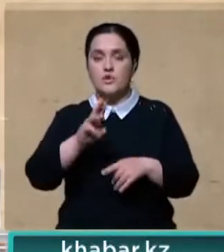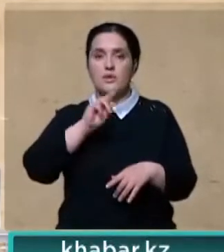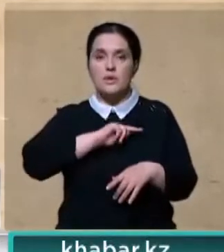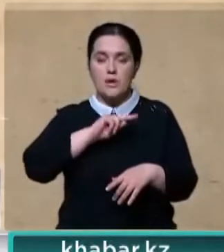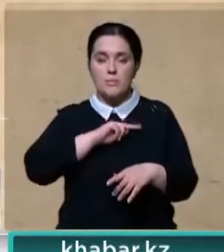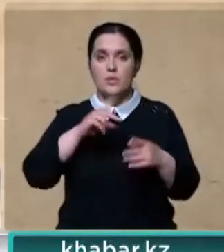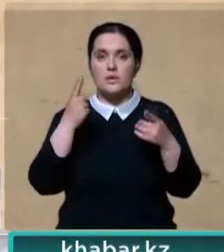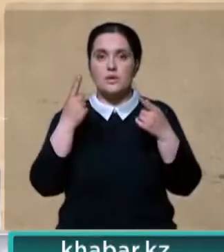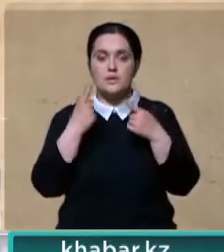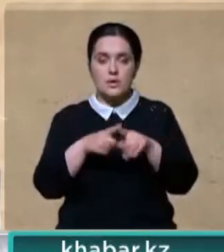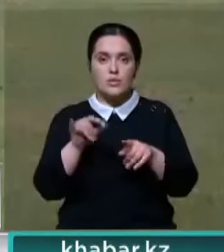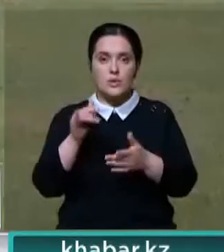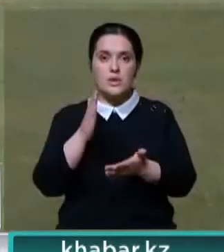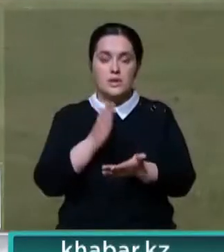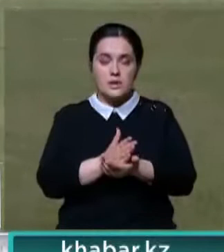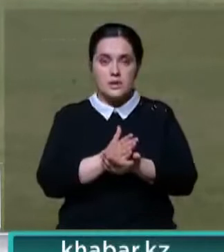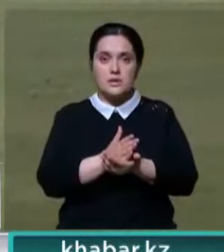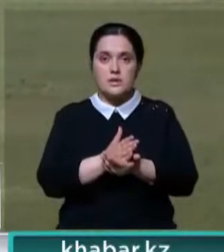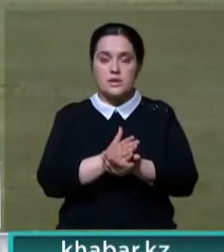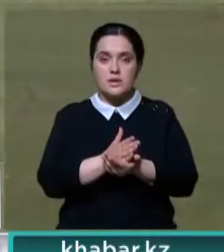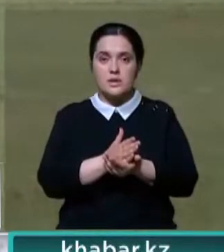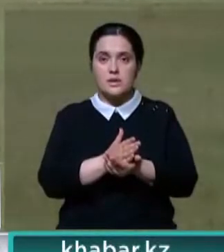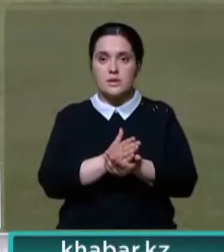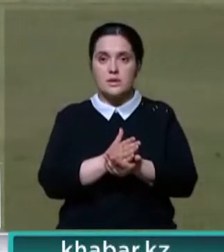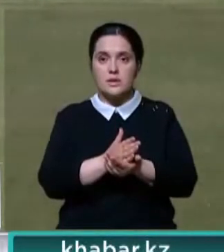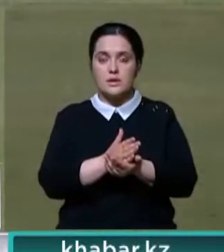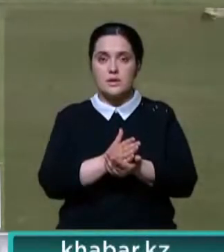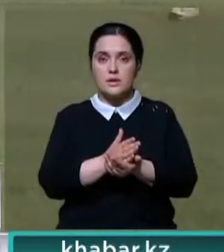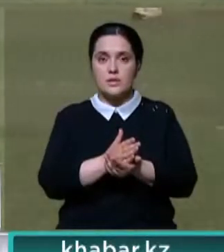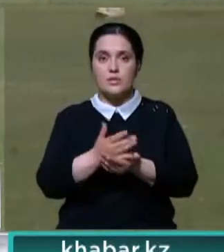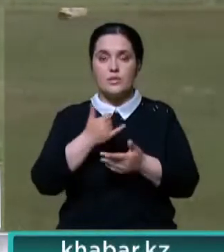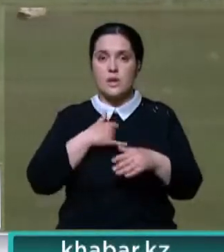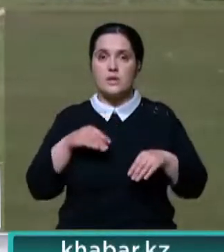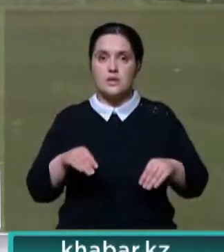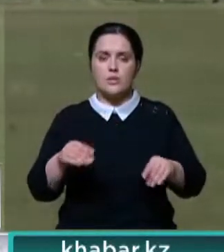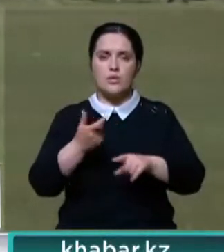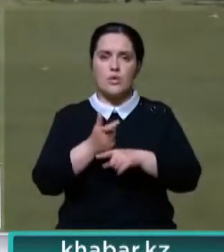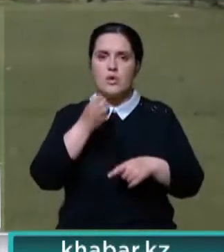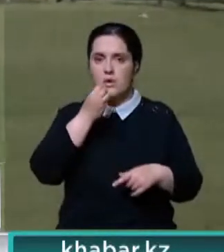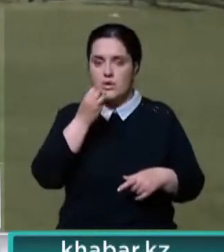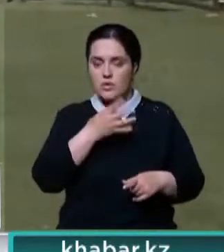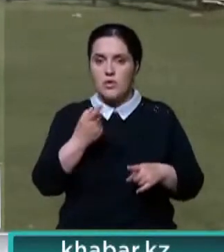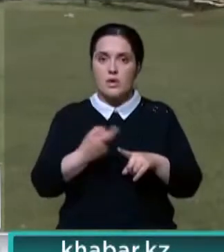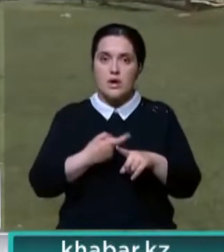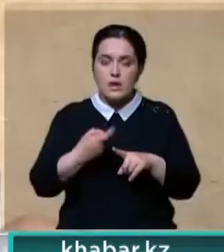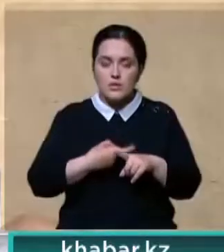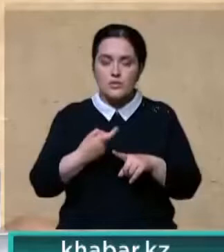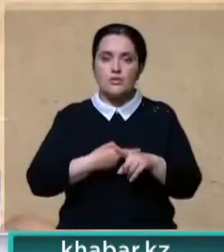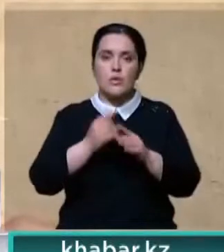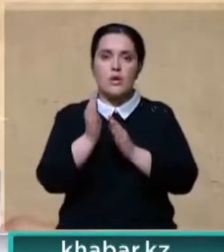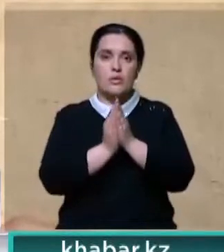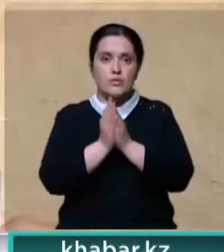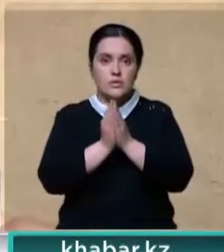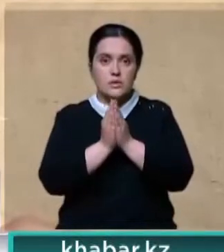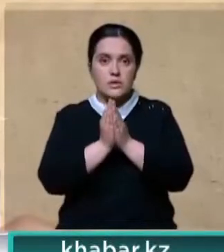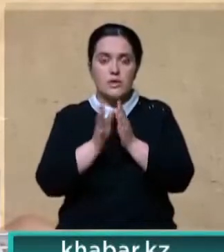Техника у них есть. И, конечно, у них вот эти огороды у нас сажают очень хорошо. Картошку садят, огурцы. Потом